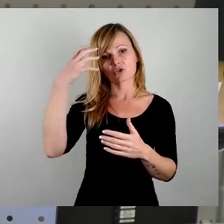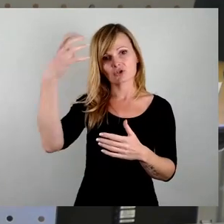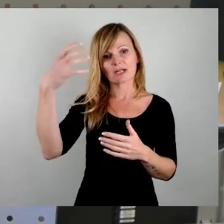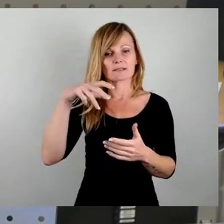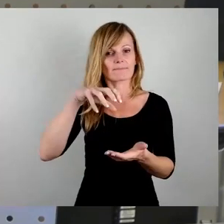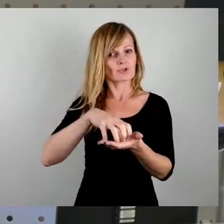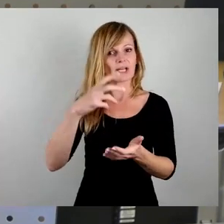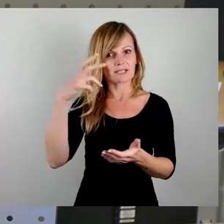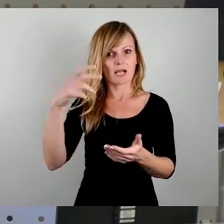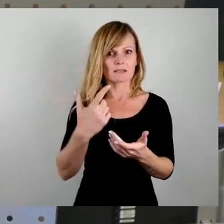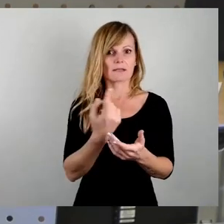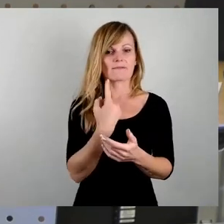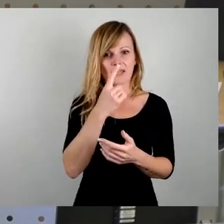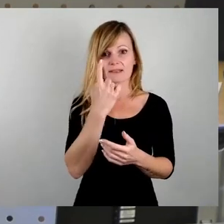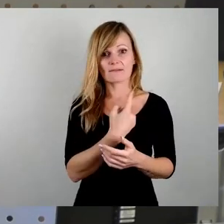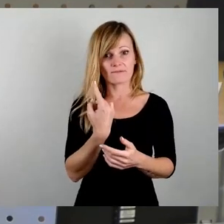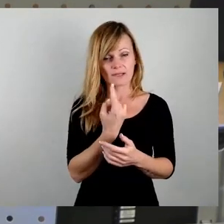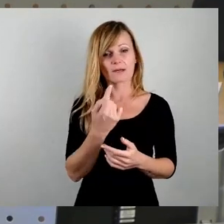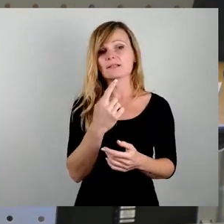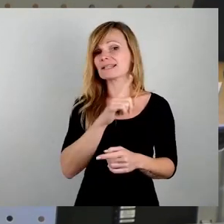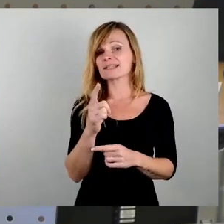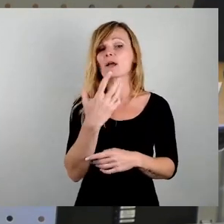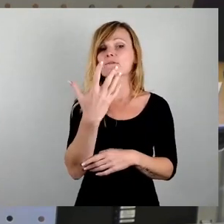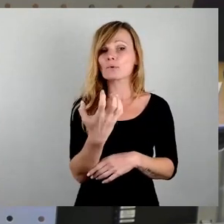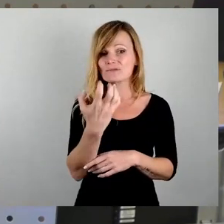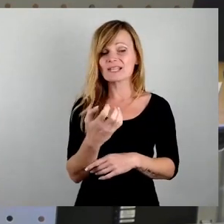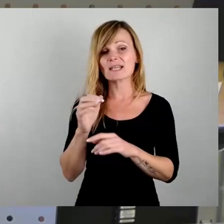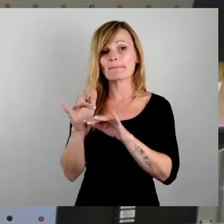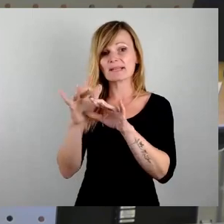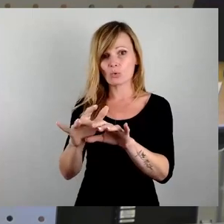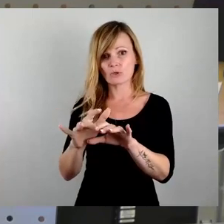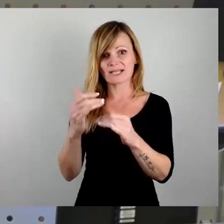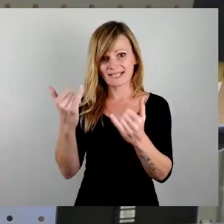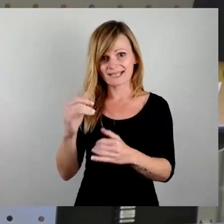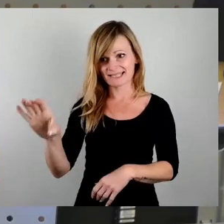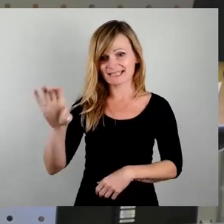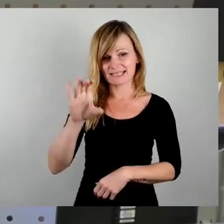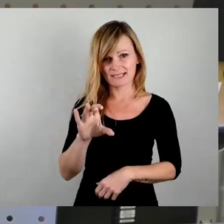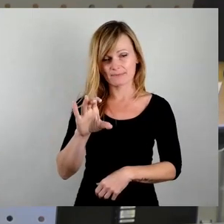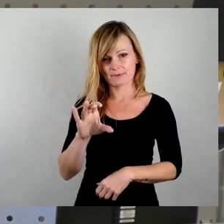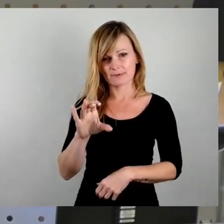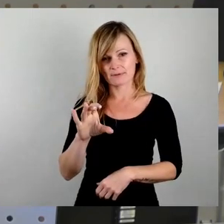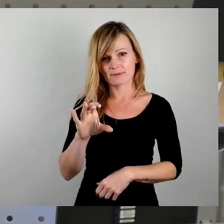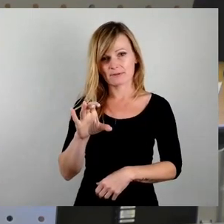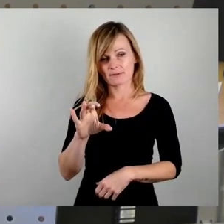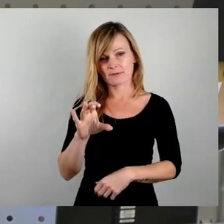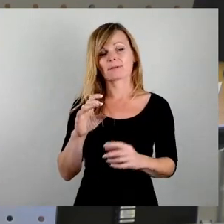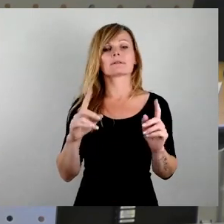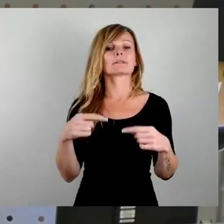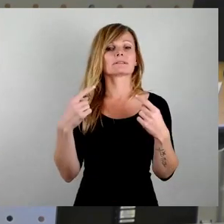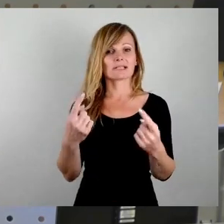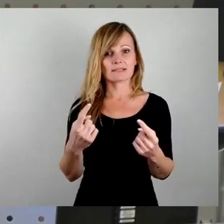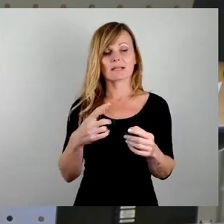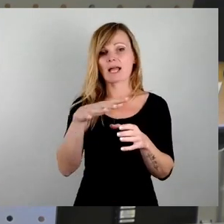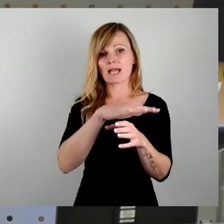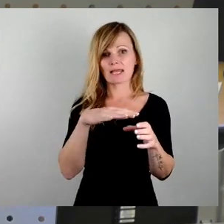wenn ihr nicht die 50 Millionen jetzt rübergebt, geschenkt, dann gibt auch das Land nicht